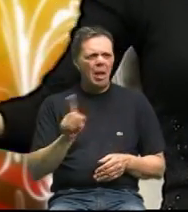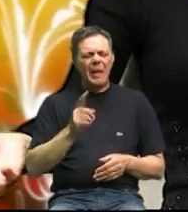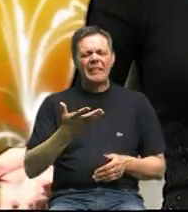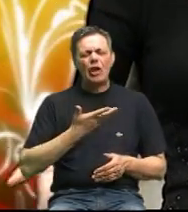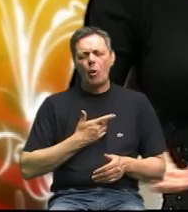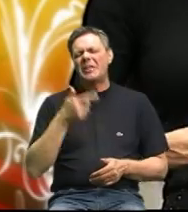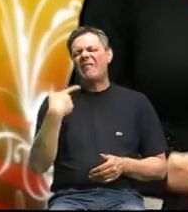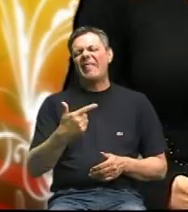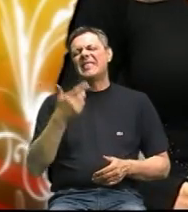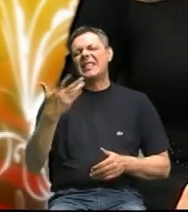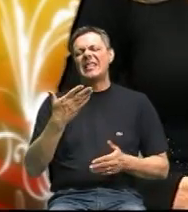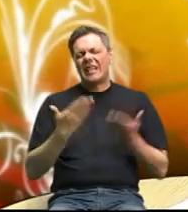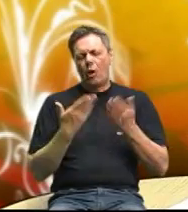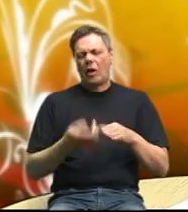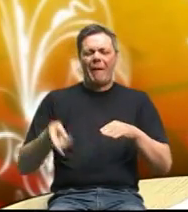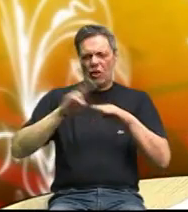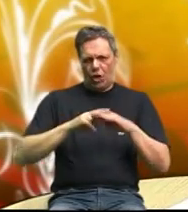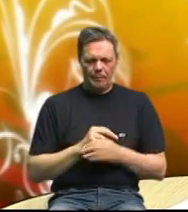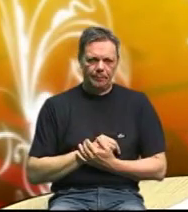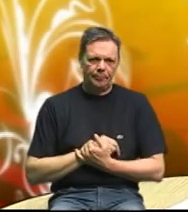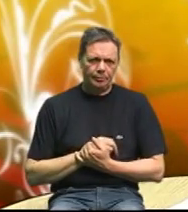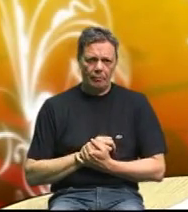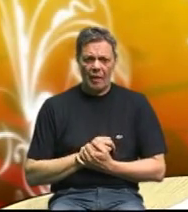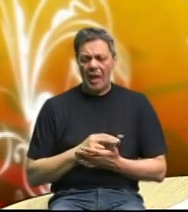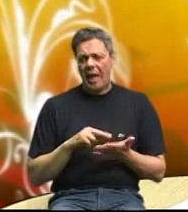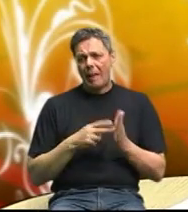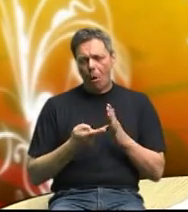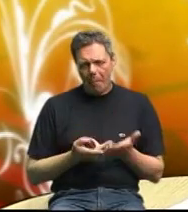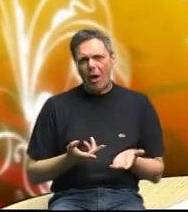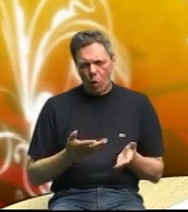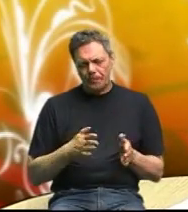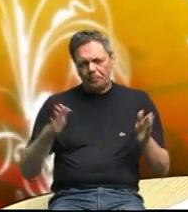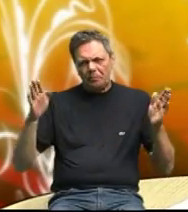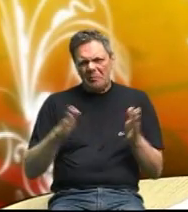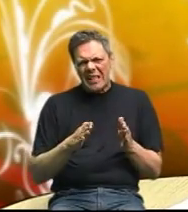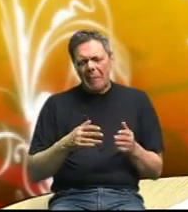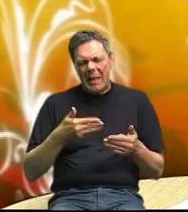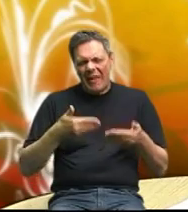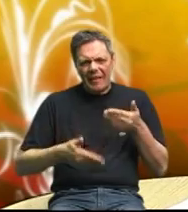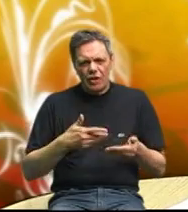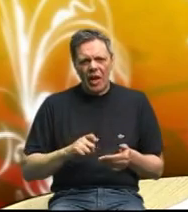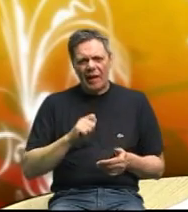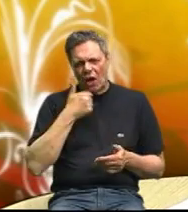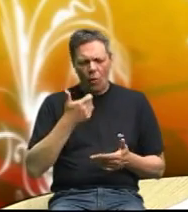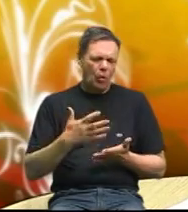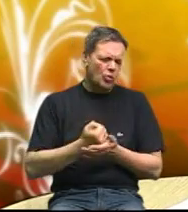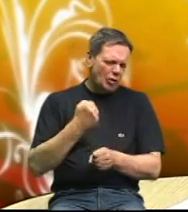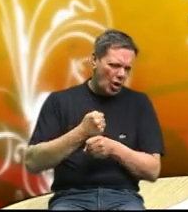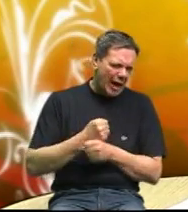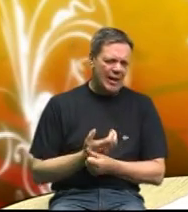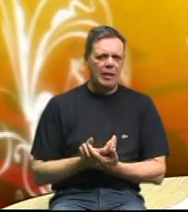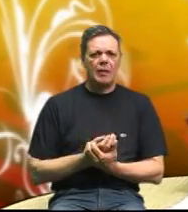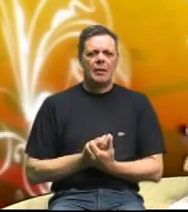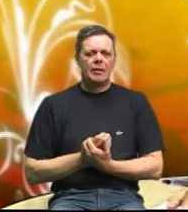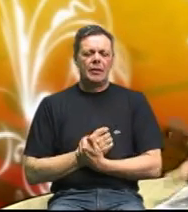kila nazad gospođe Olga jedan problem je kod redukcije težine kada čovjek uspješno radi bilo